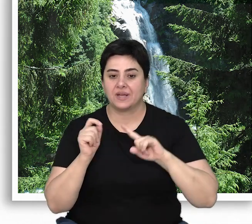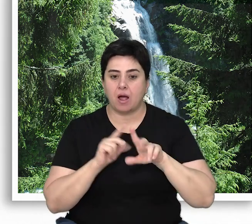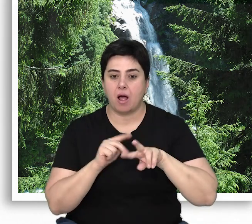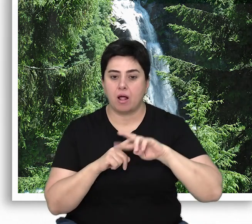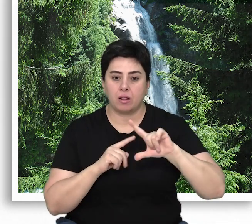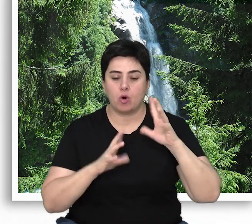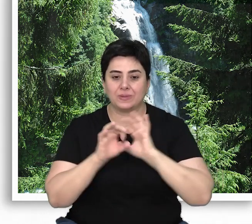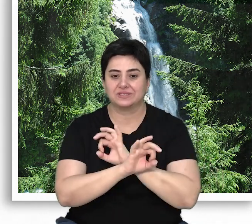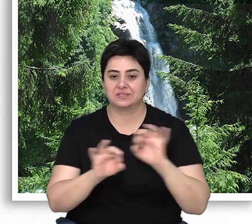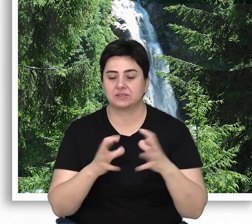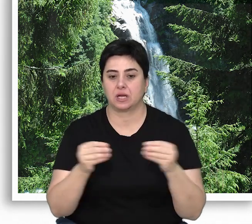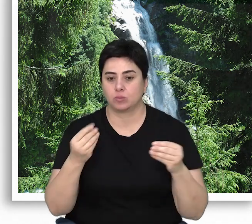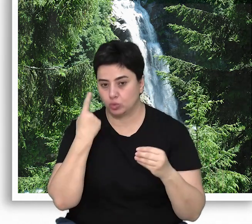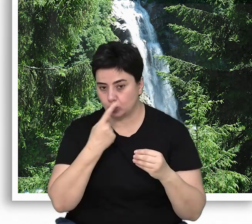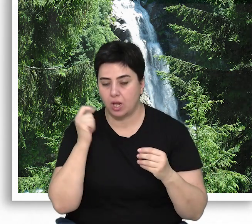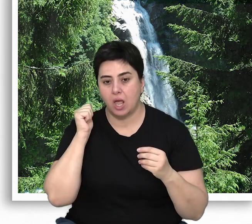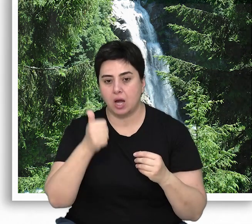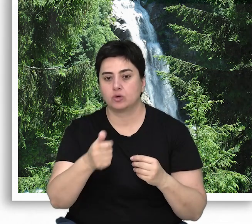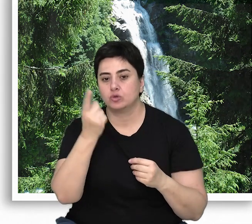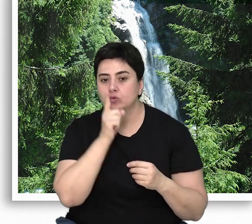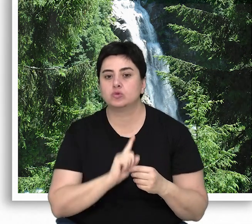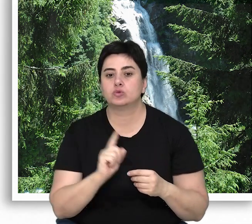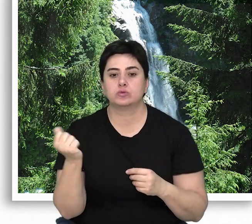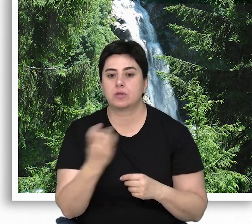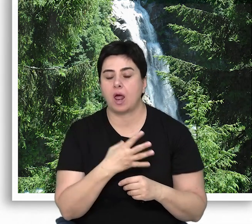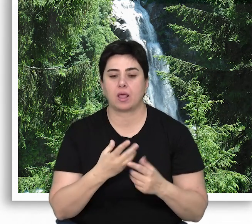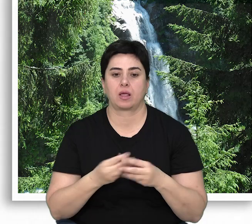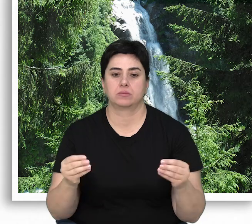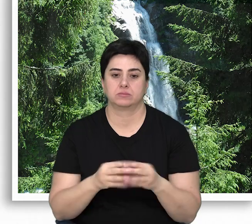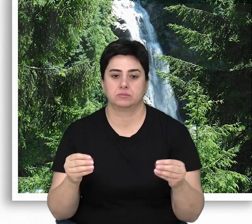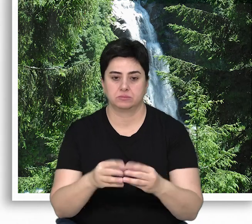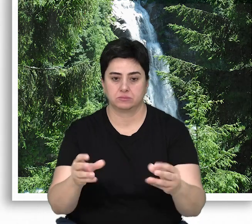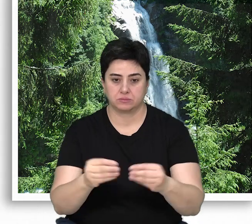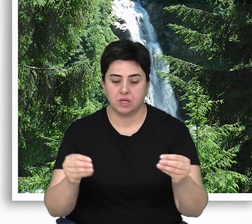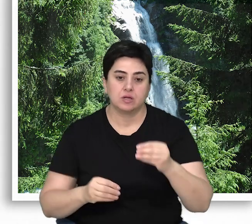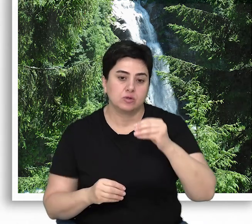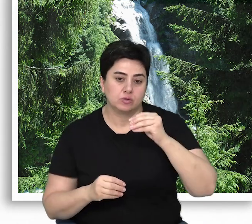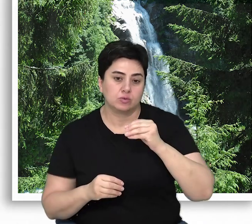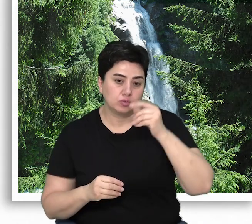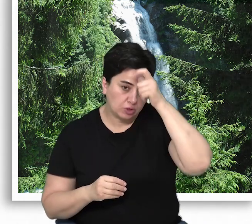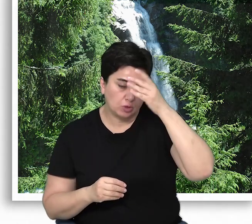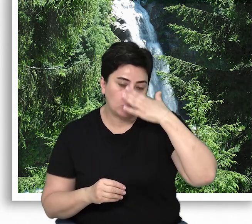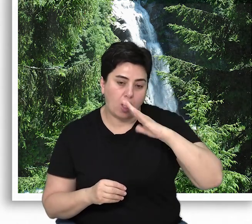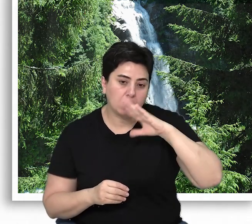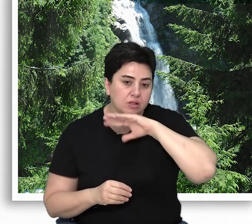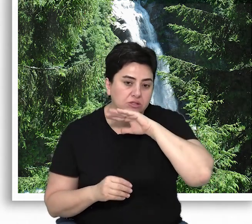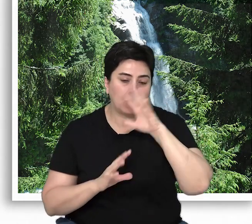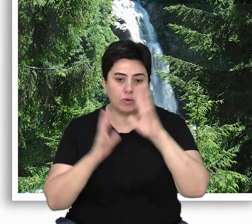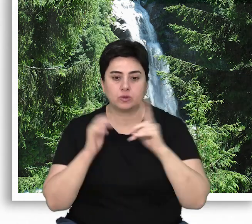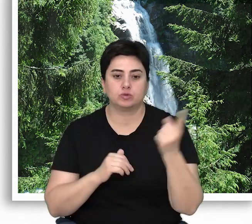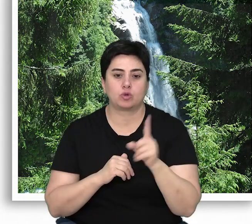bölgelerdeki ormansızlaşma nedeniyle her gün yüz tür yok oluyor. Ülkemizdeki doğal yaşlı ormanların